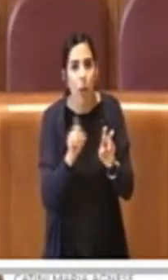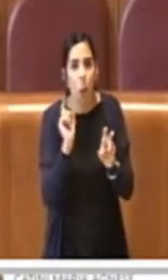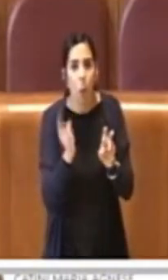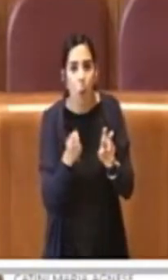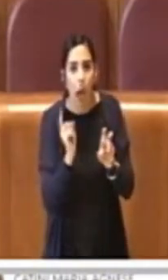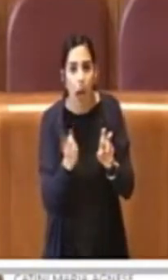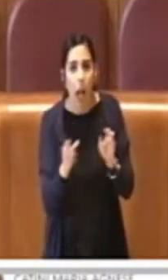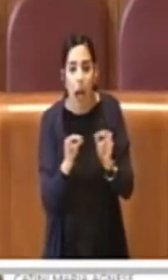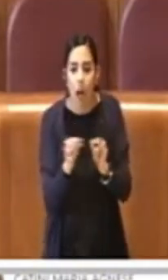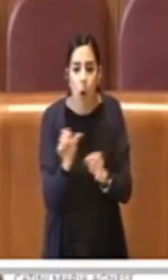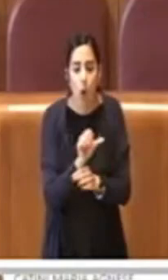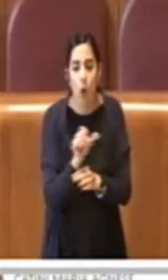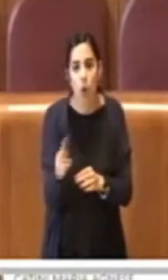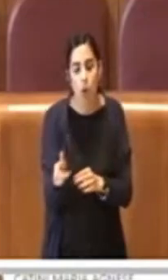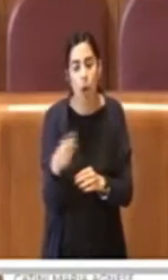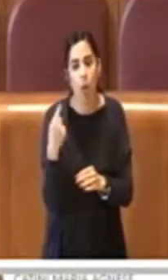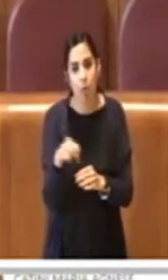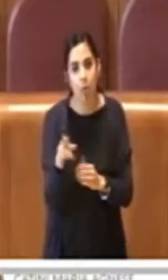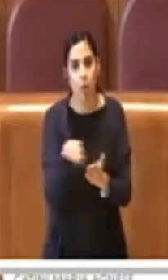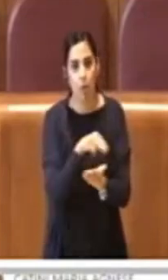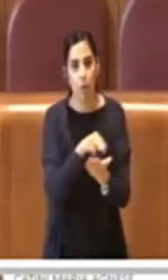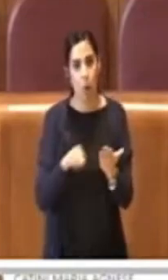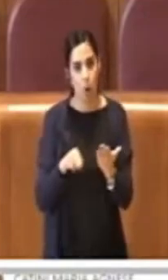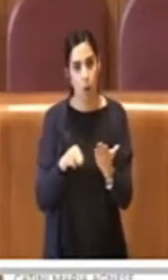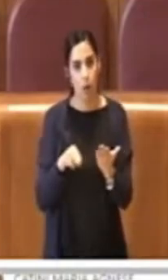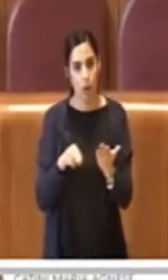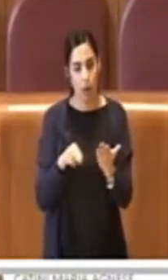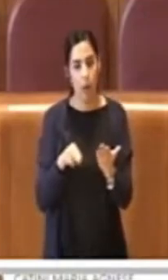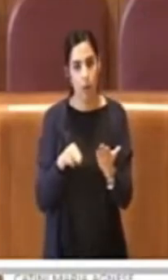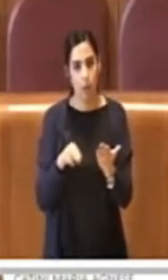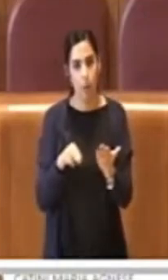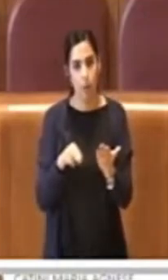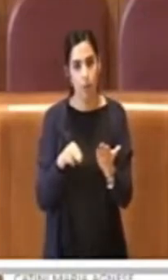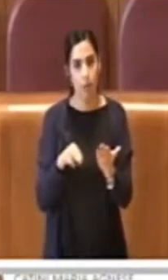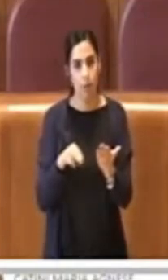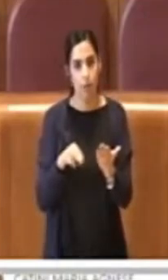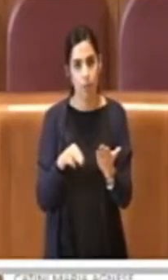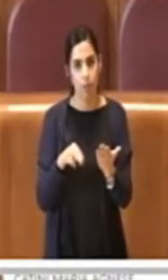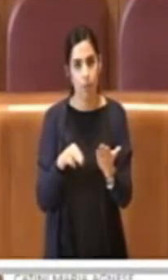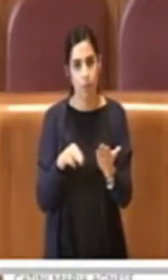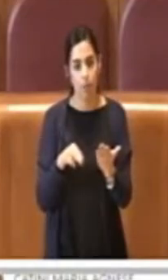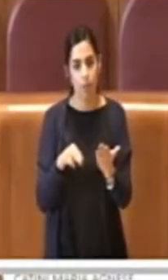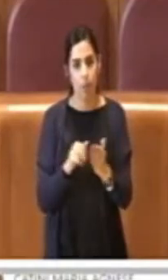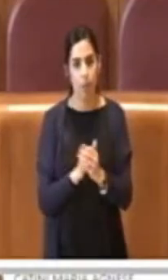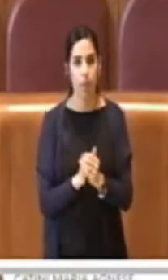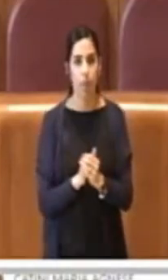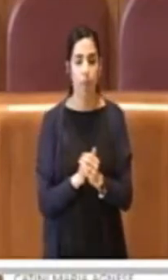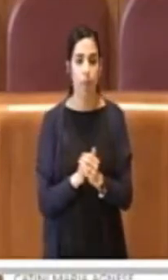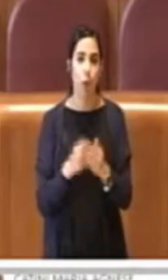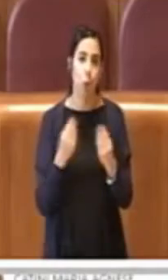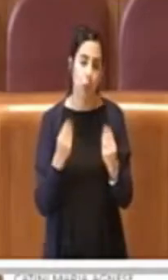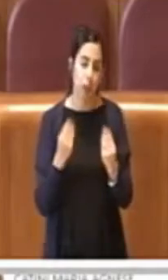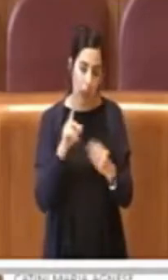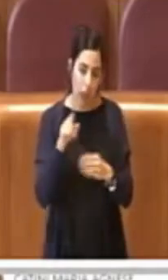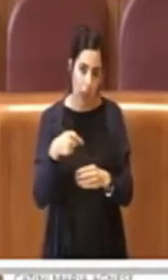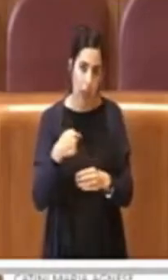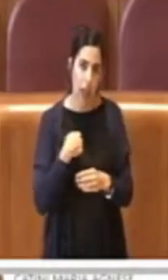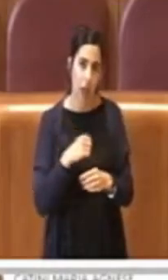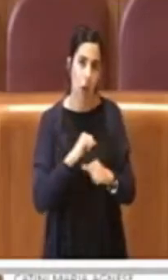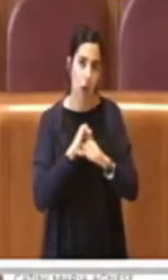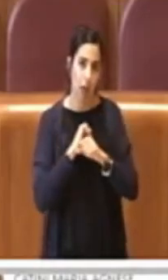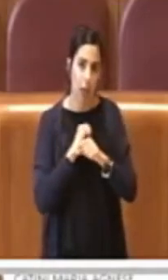poi a votare negli indirizzi che vengono indicati. Quindi anch'io credo che